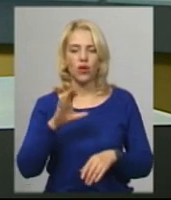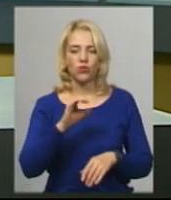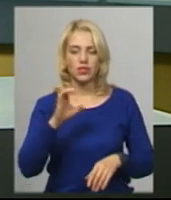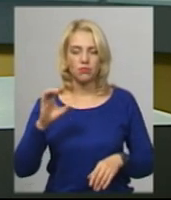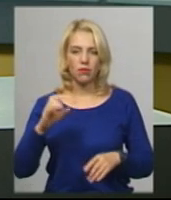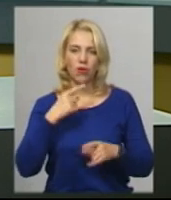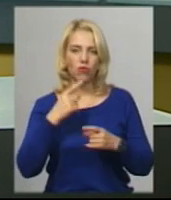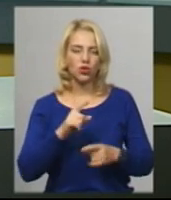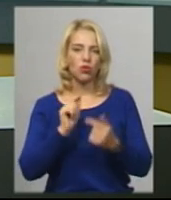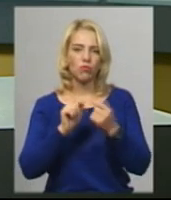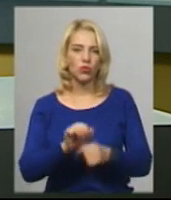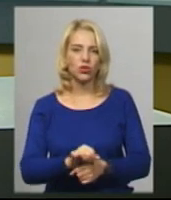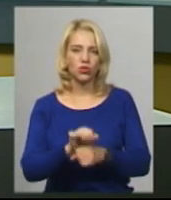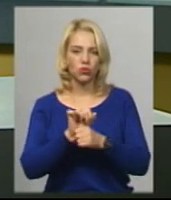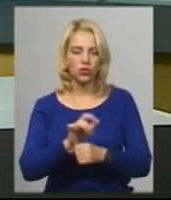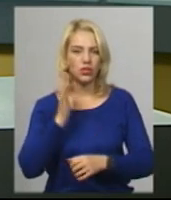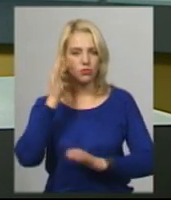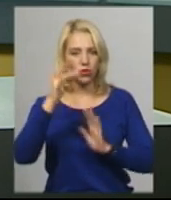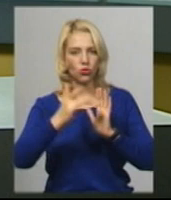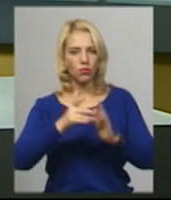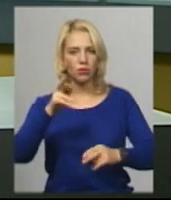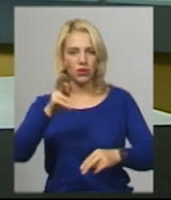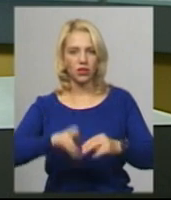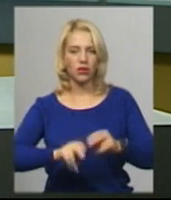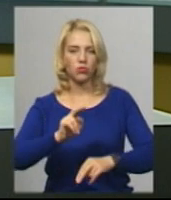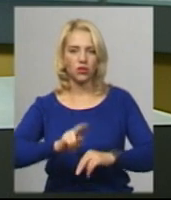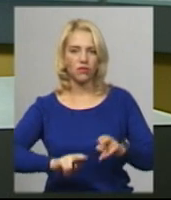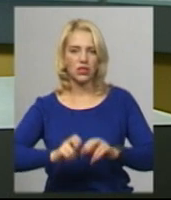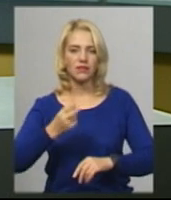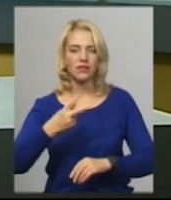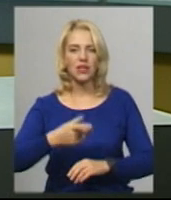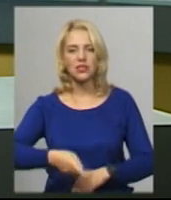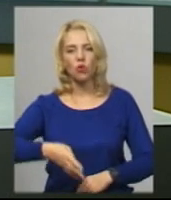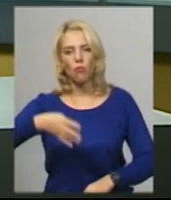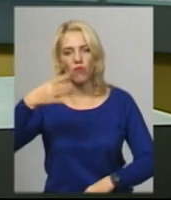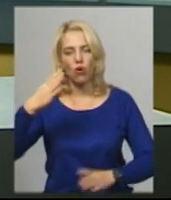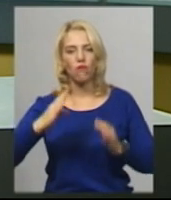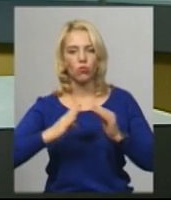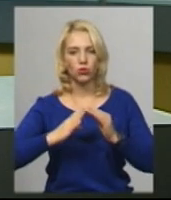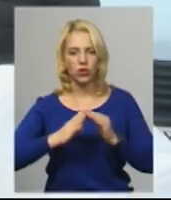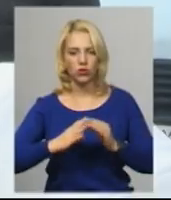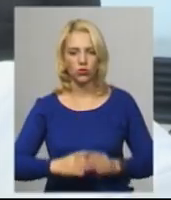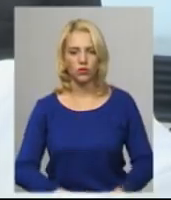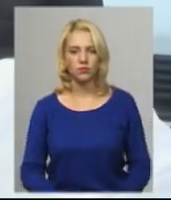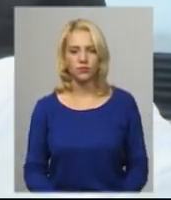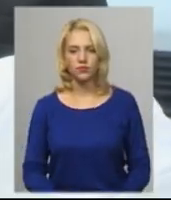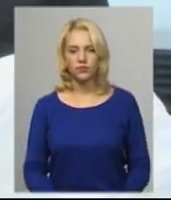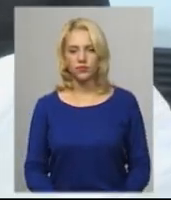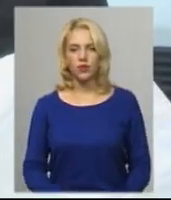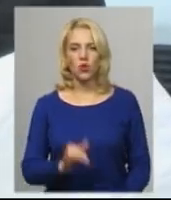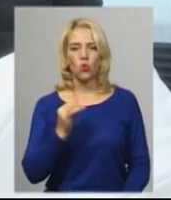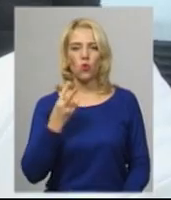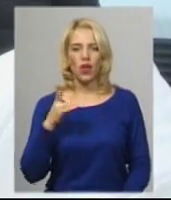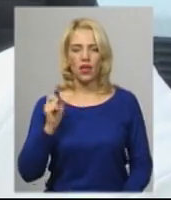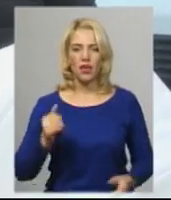протестують з метою припинення будівництва 12-поверхового будинку. Подробиці у матеріалі Анастасії Збродової. Уляна